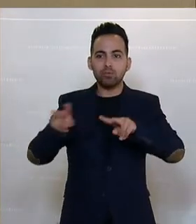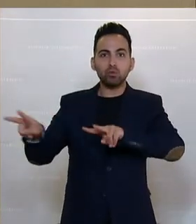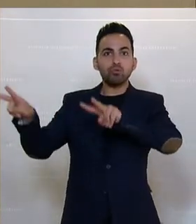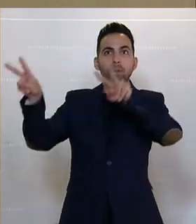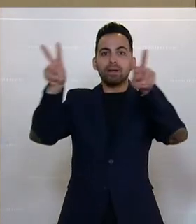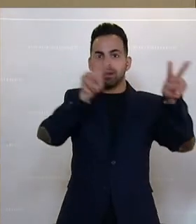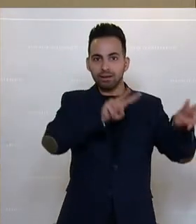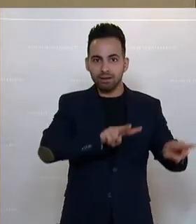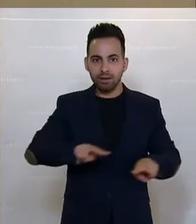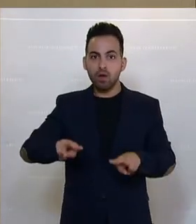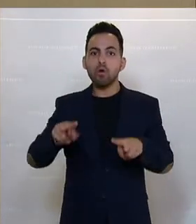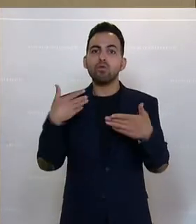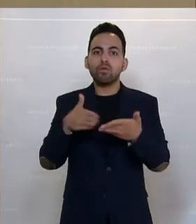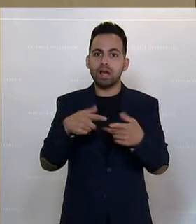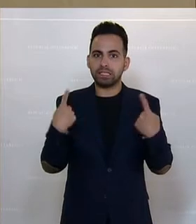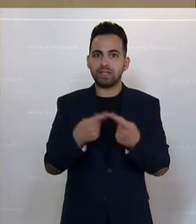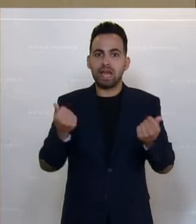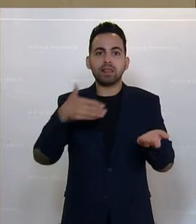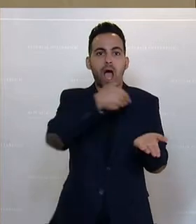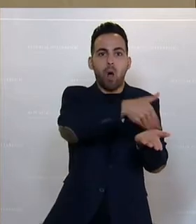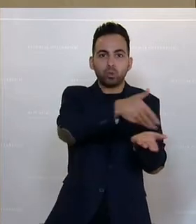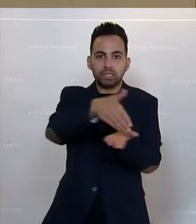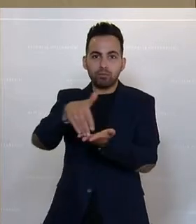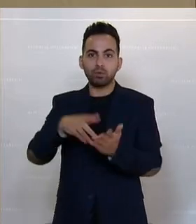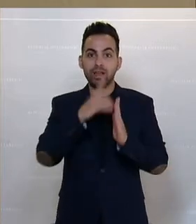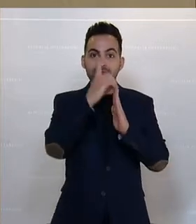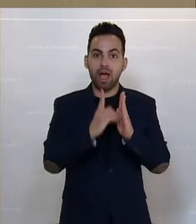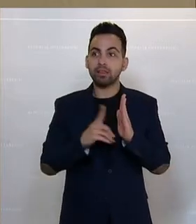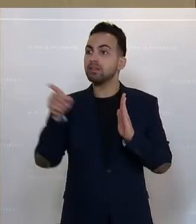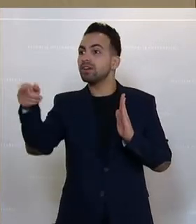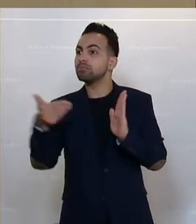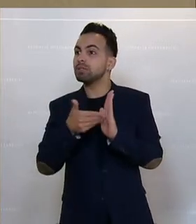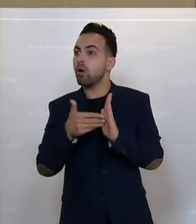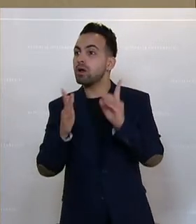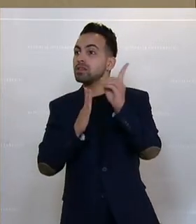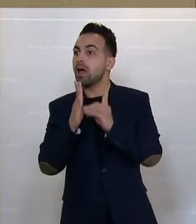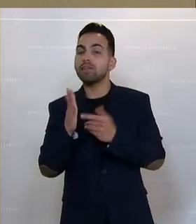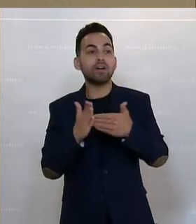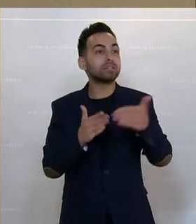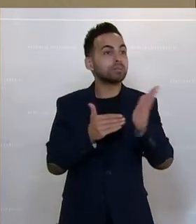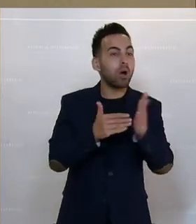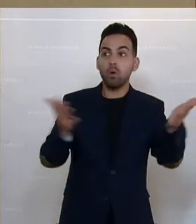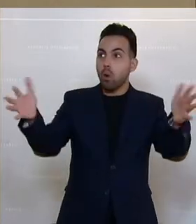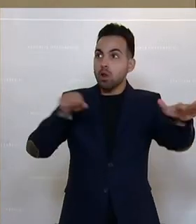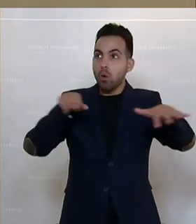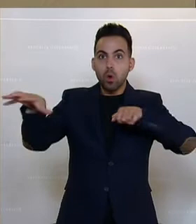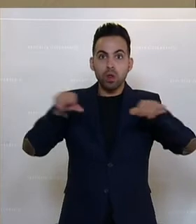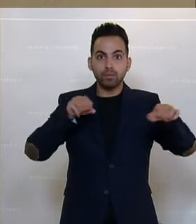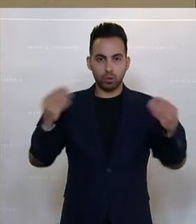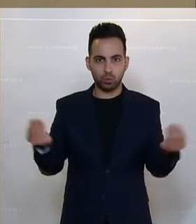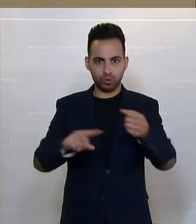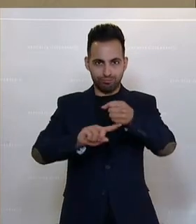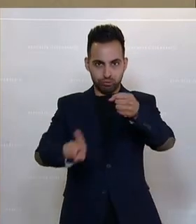wofür geben wir Geld aus und welche Daten benötigen wir, die wir hier vielleicht noch nicht haben. Denn ein Budget